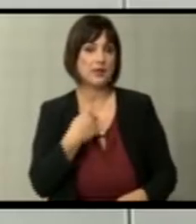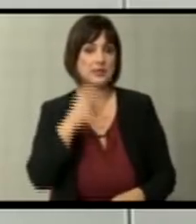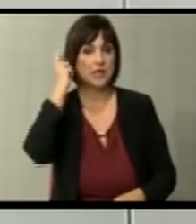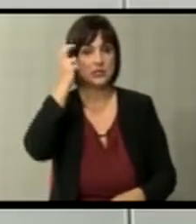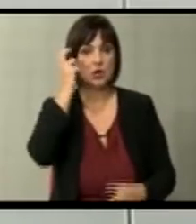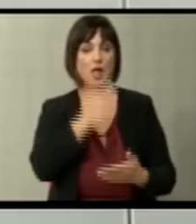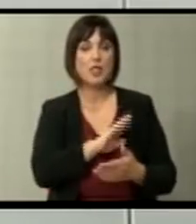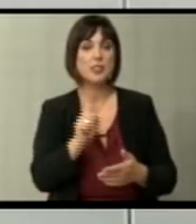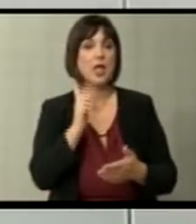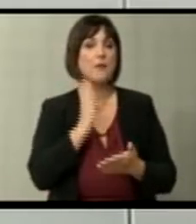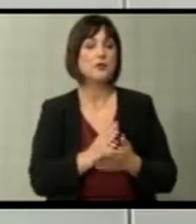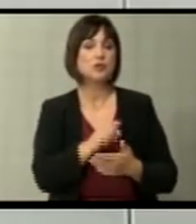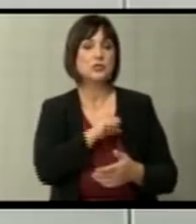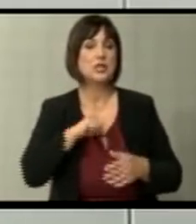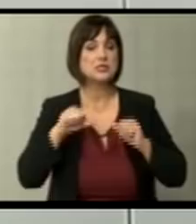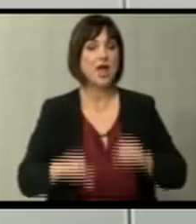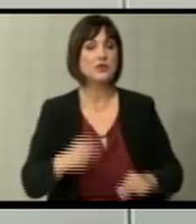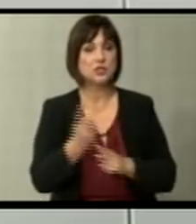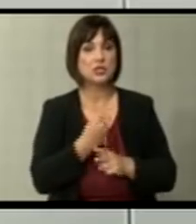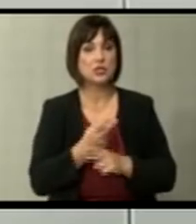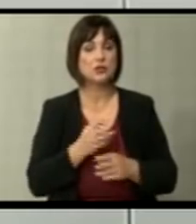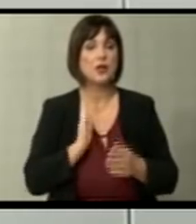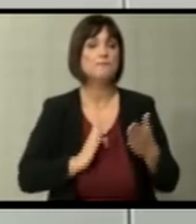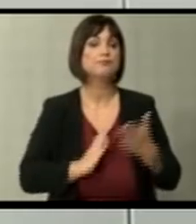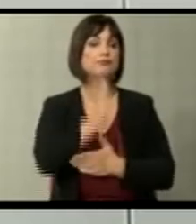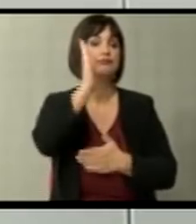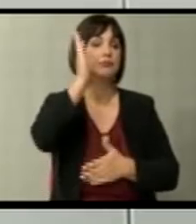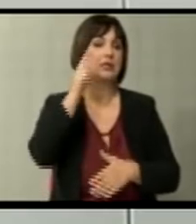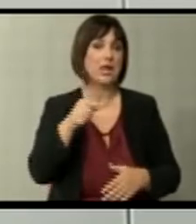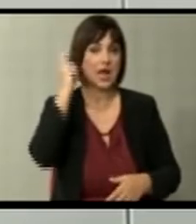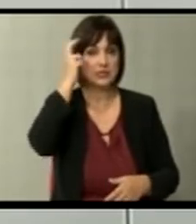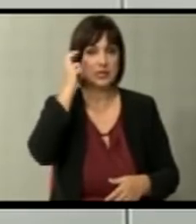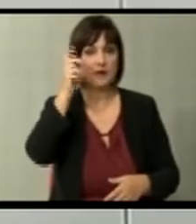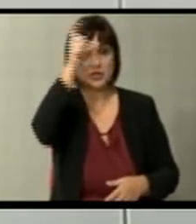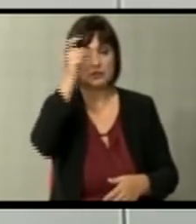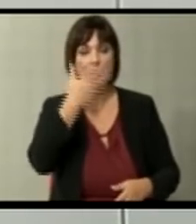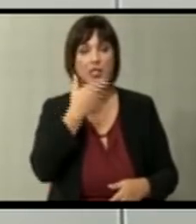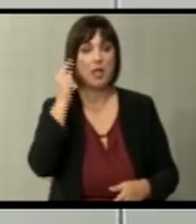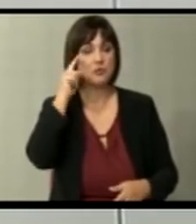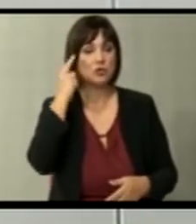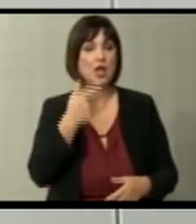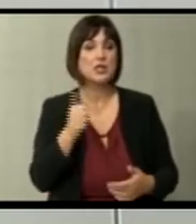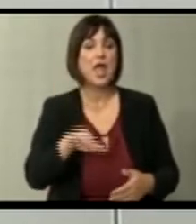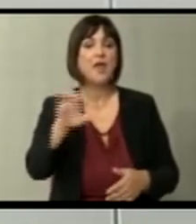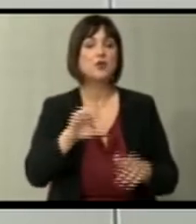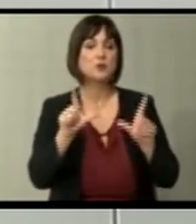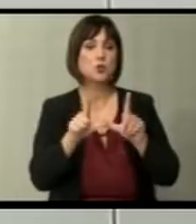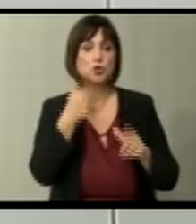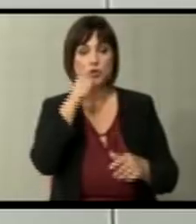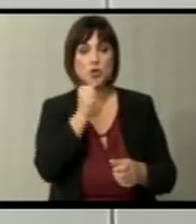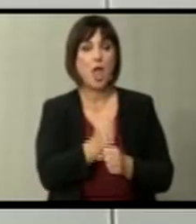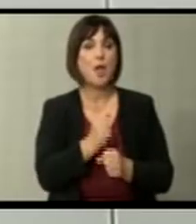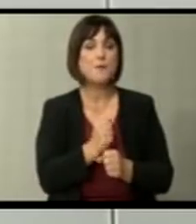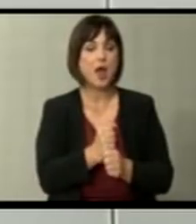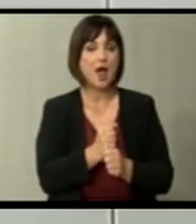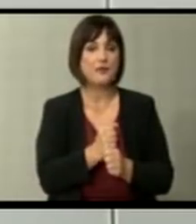Црна Гора тогаш не беше независна држава. Не престигна Црна Гора. Србија Абер немаше и не знаеше Европската унија што ќе прави